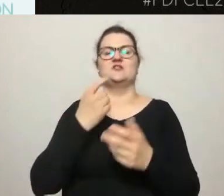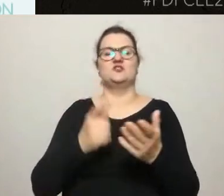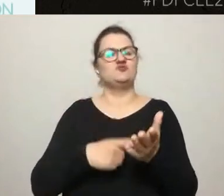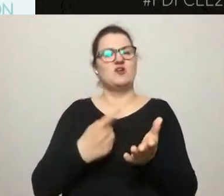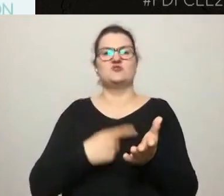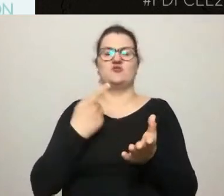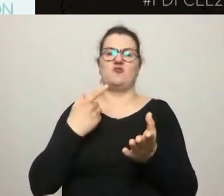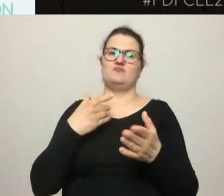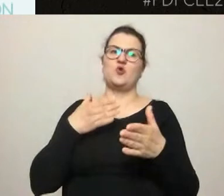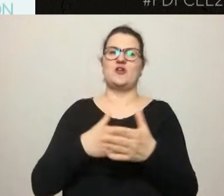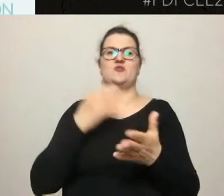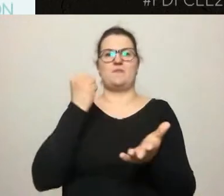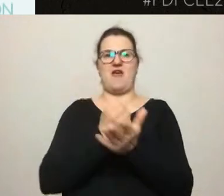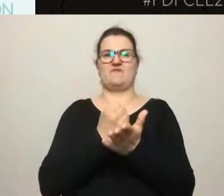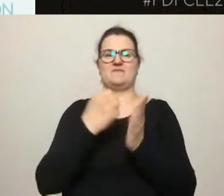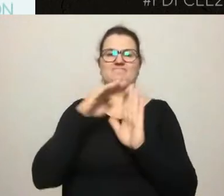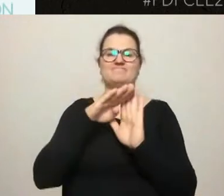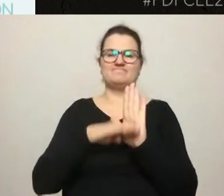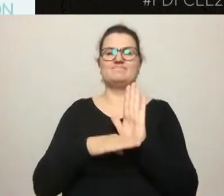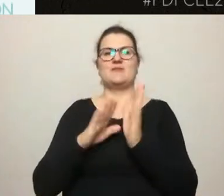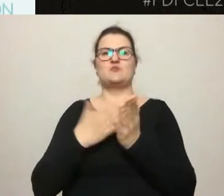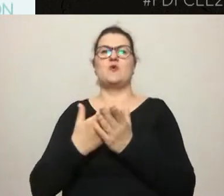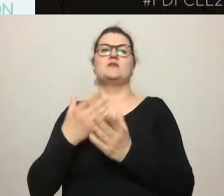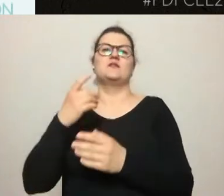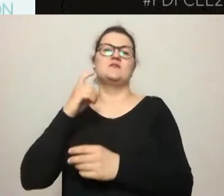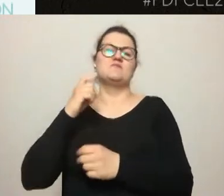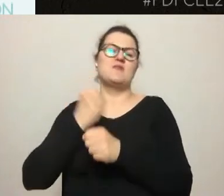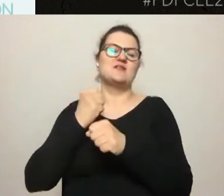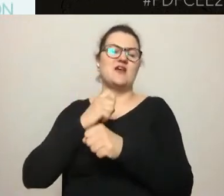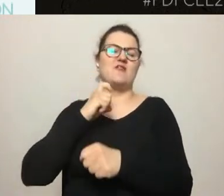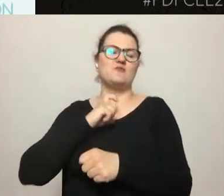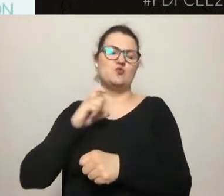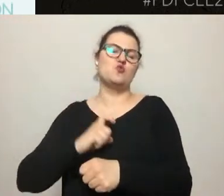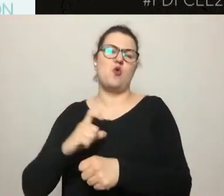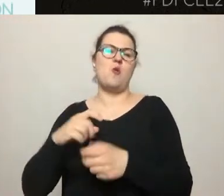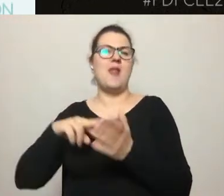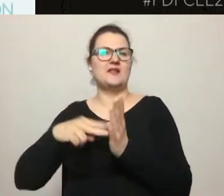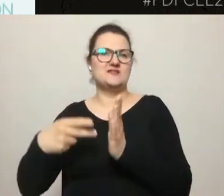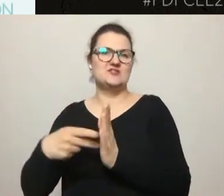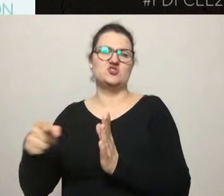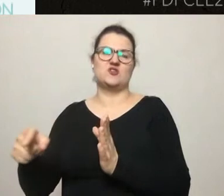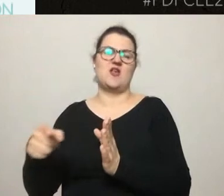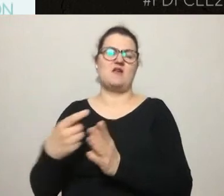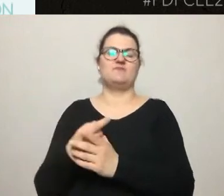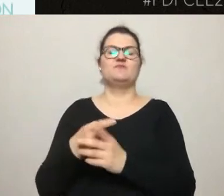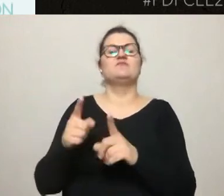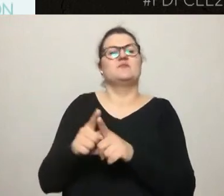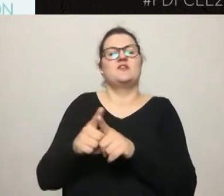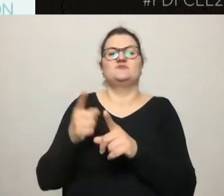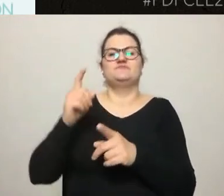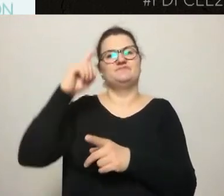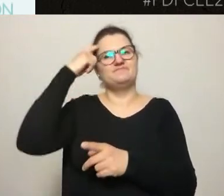a chyba większym jeszcze problemem jest uzależnienie stosowania takich narzędzi od budżetów miast i gmin, które szukają